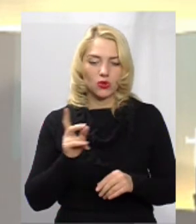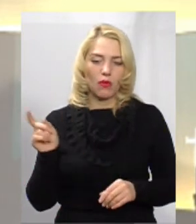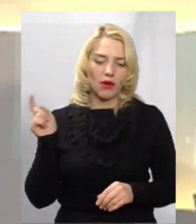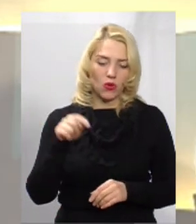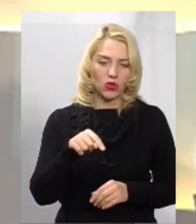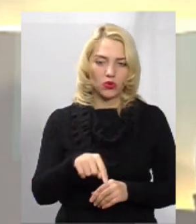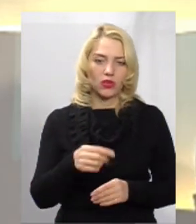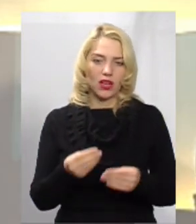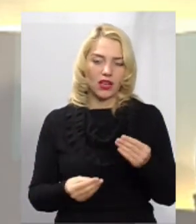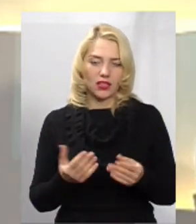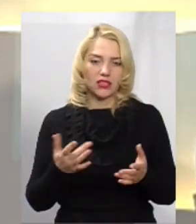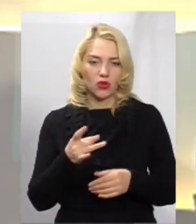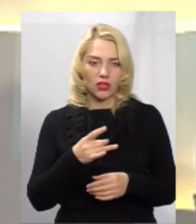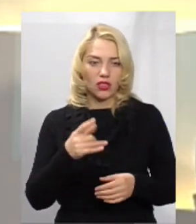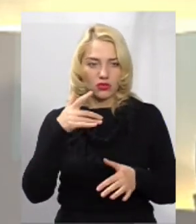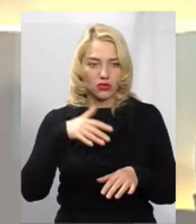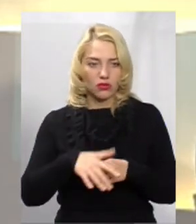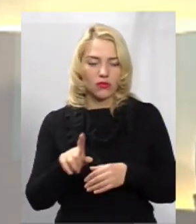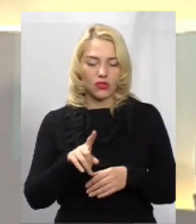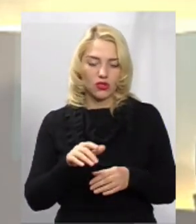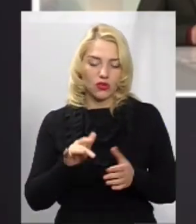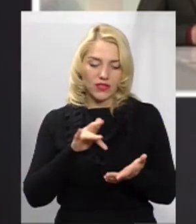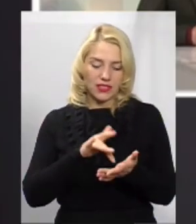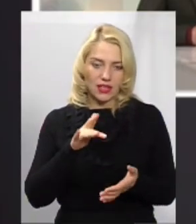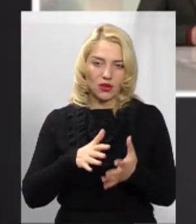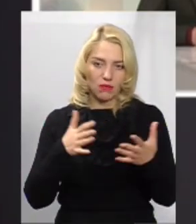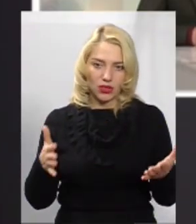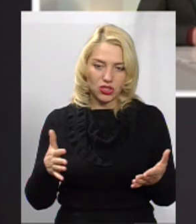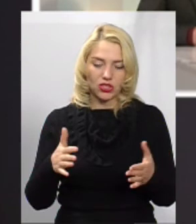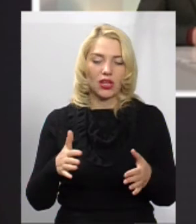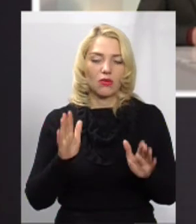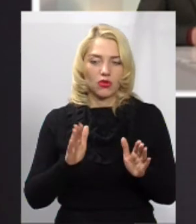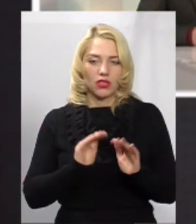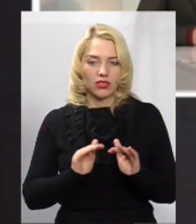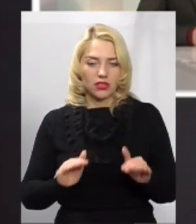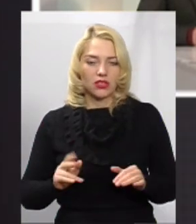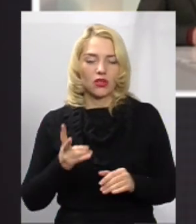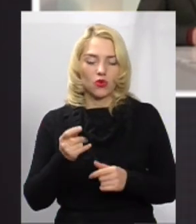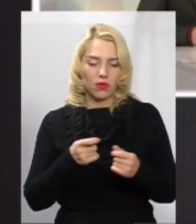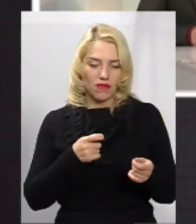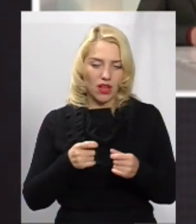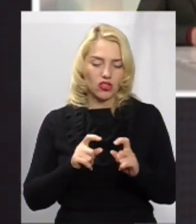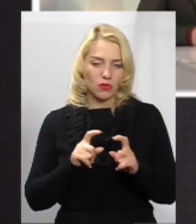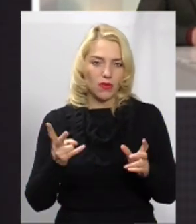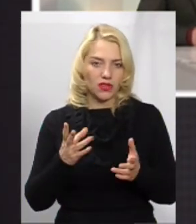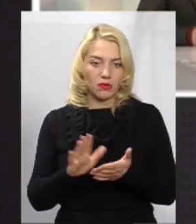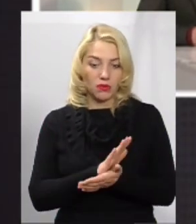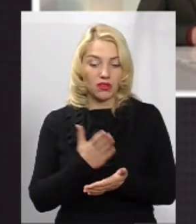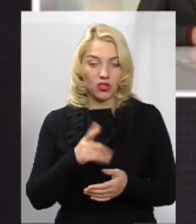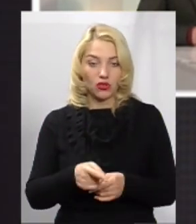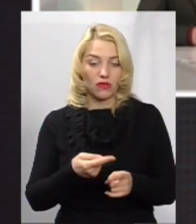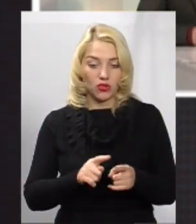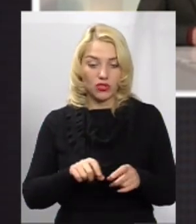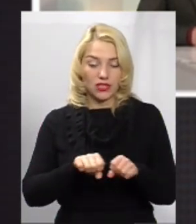якого мікрорайон. Зрозуміло, що в центрі завжди більше буде діток, але управляюча компанія його має прибрати. Якщо воно зламане,